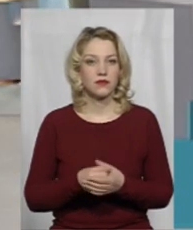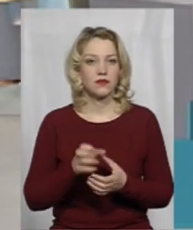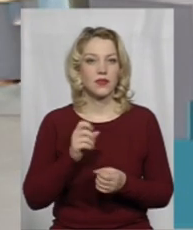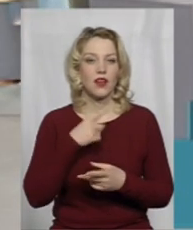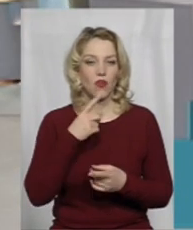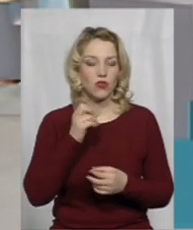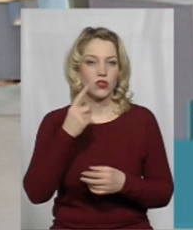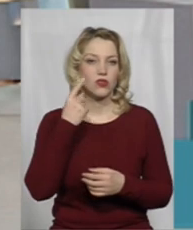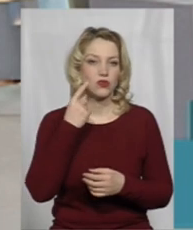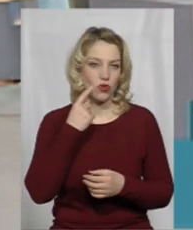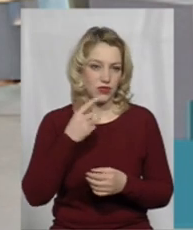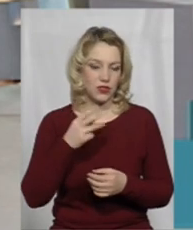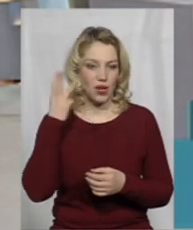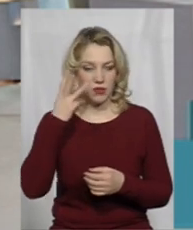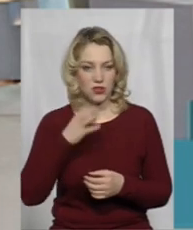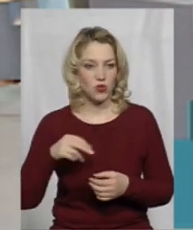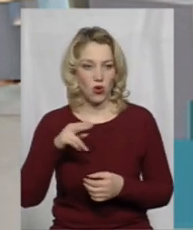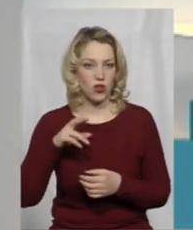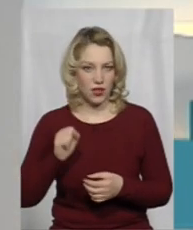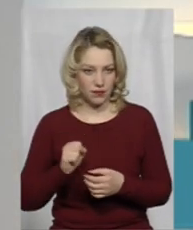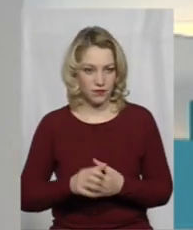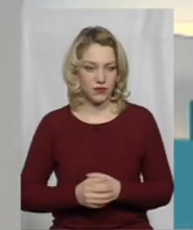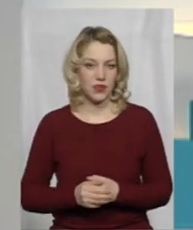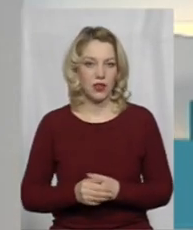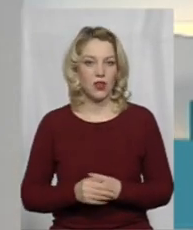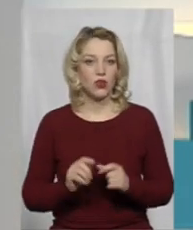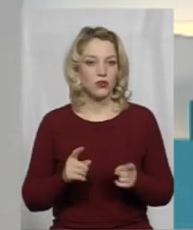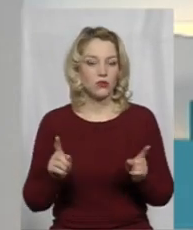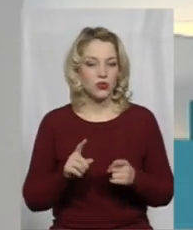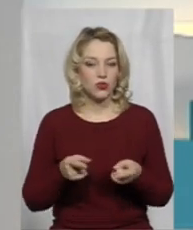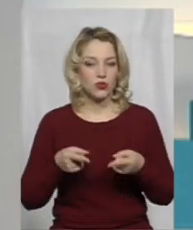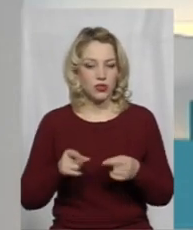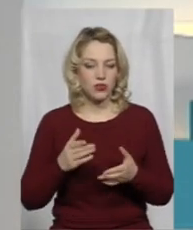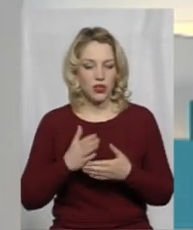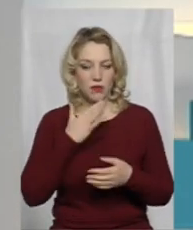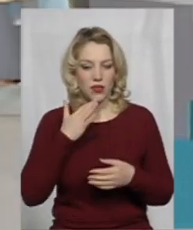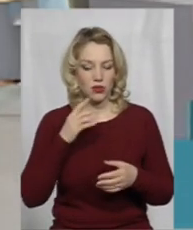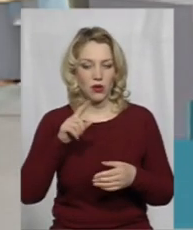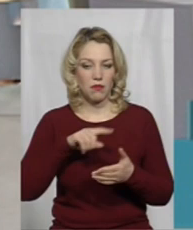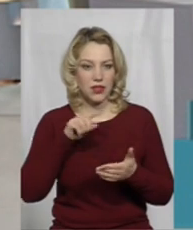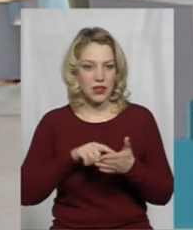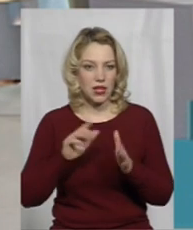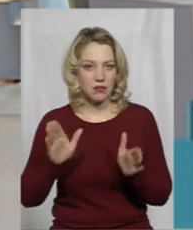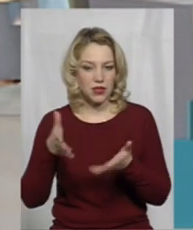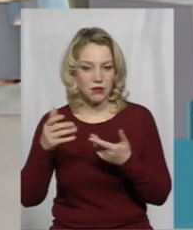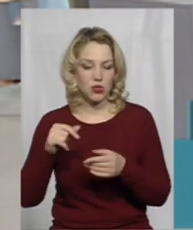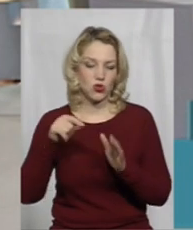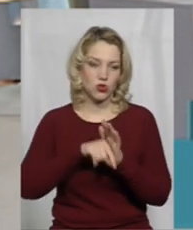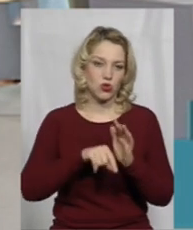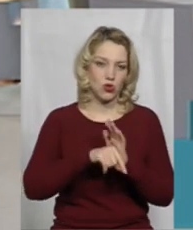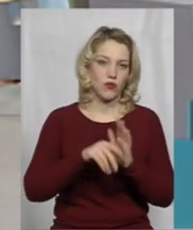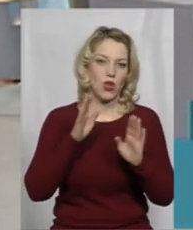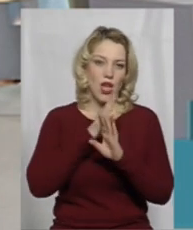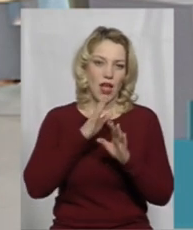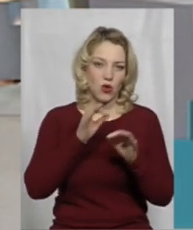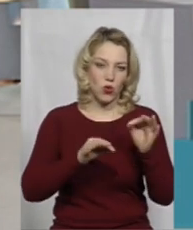совістю Хмельницької ОДА, як сказали. Тому що дійсно багато питань піднімали і стосовно екології, і